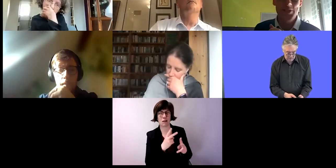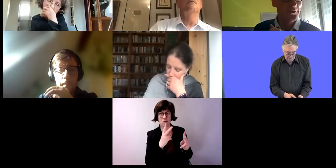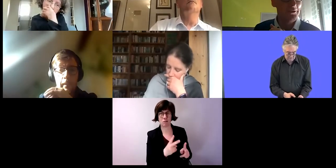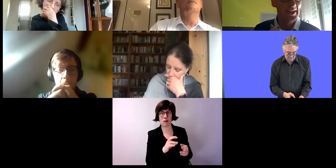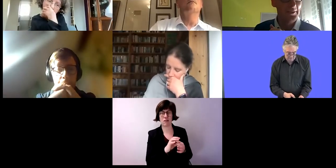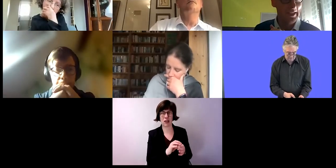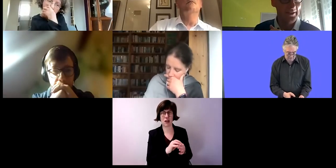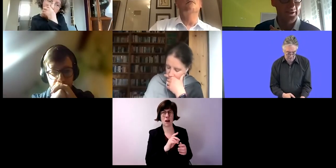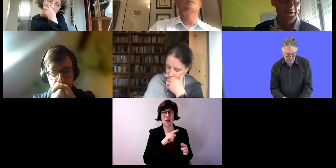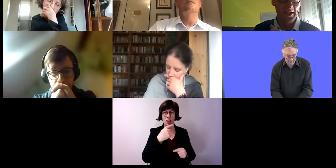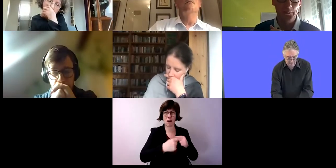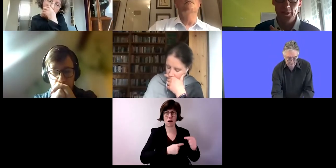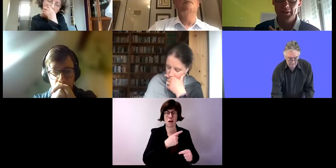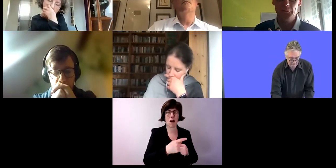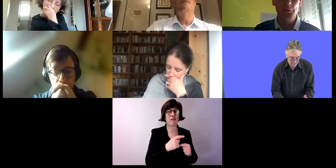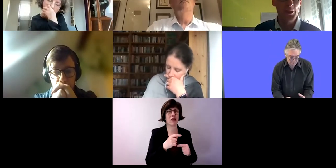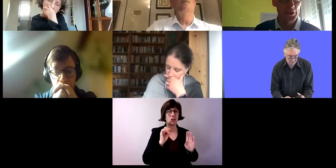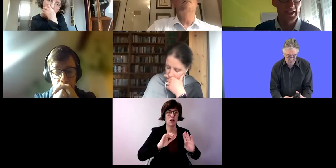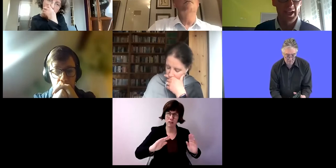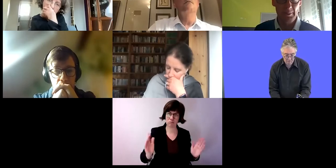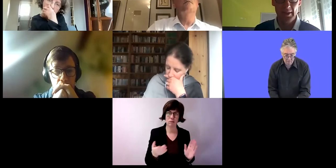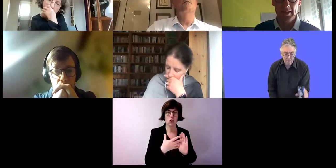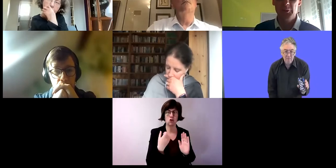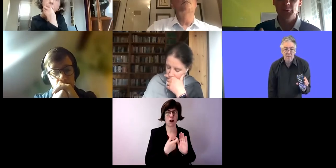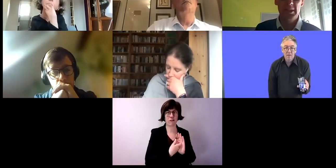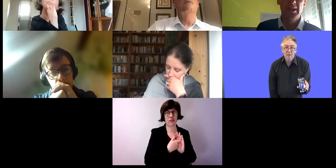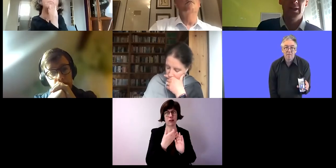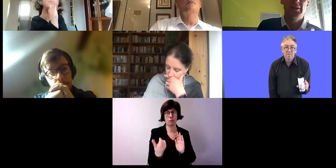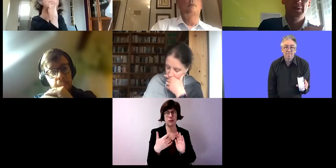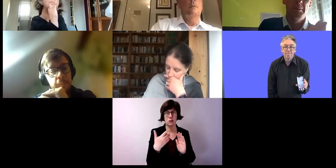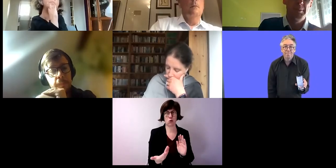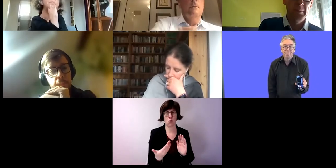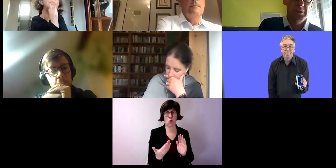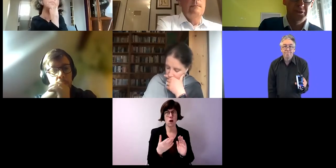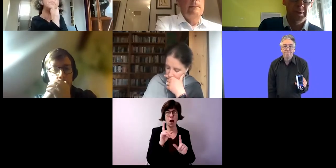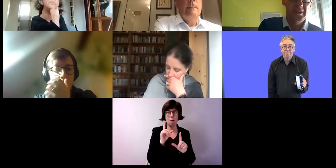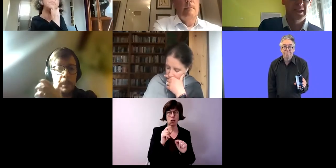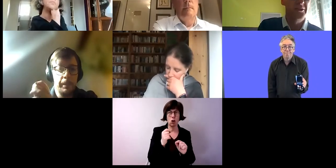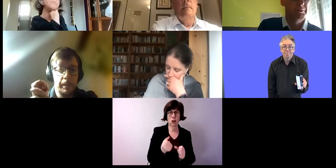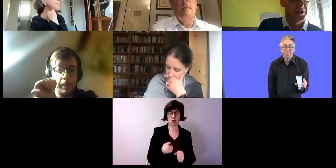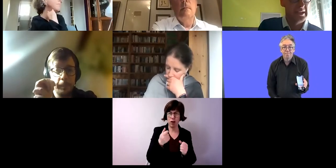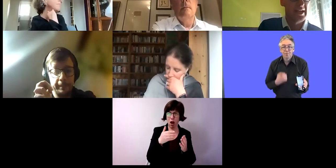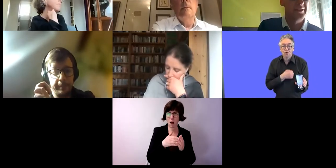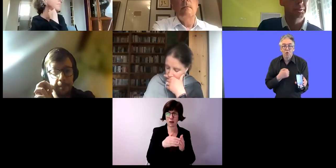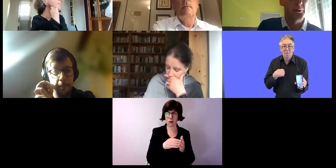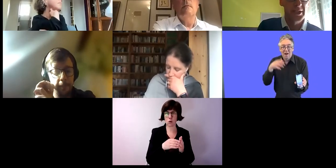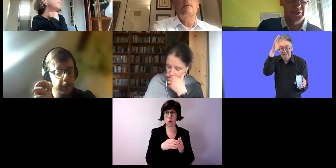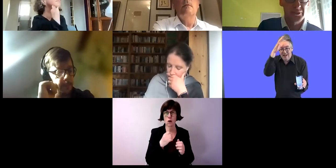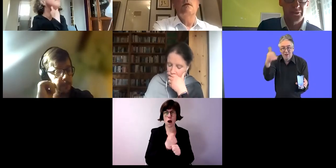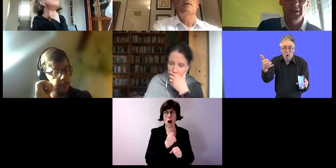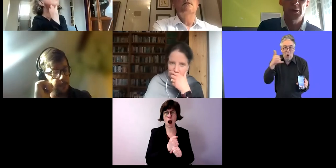dass wir den Brückenschlag schaffen, dass also schwere Behinderungen am Arbeitsplatz